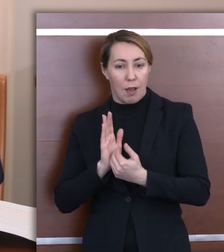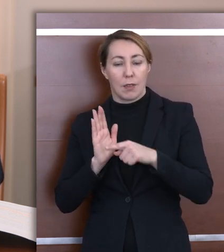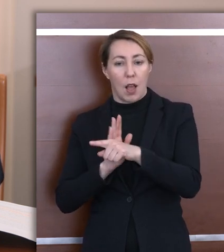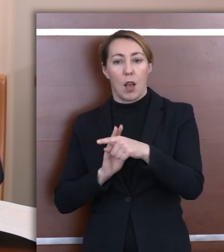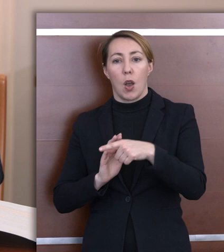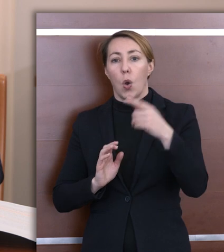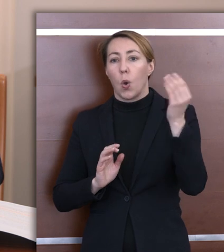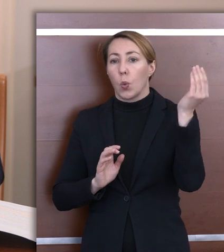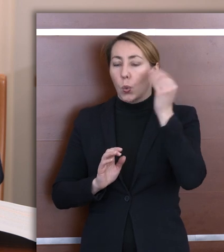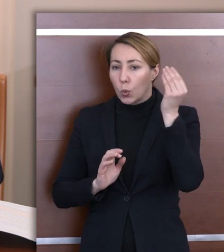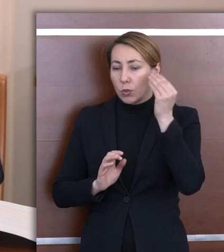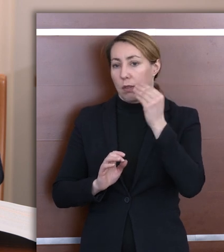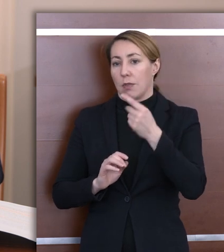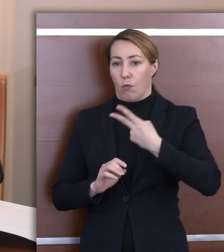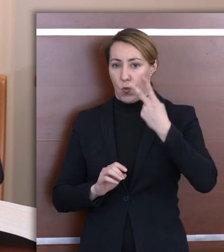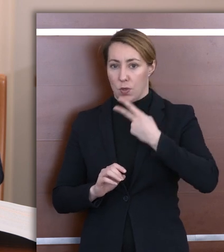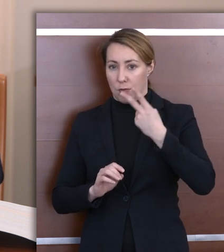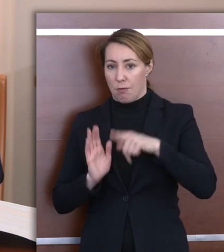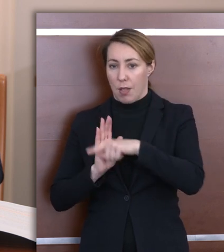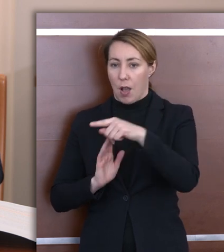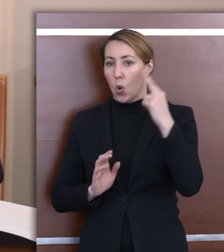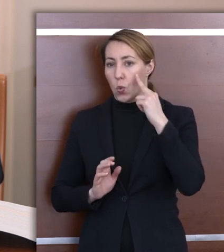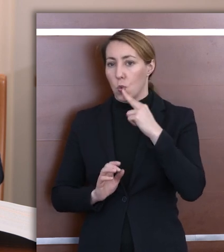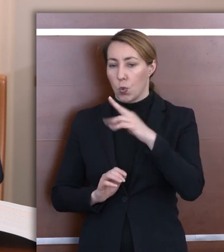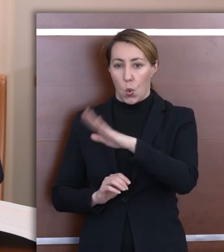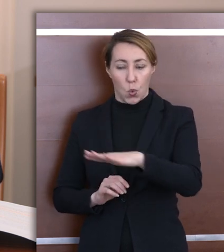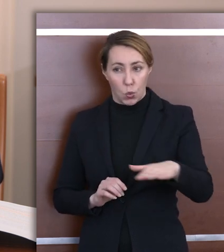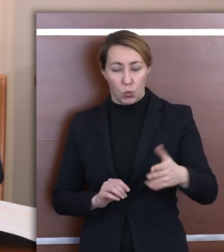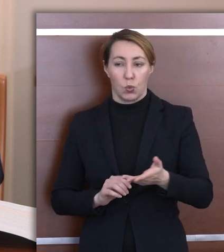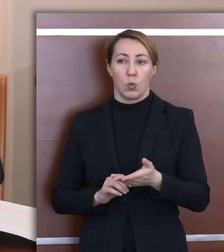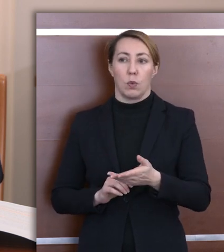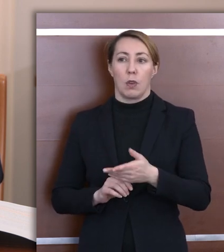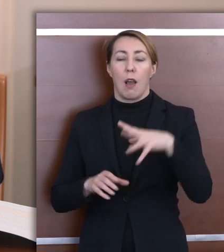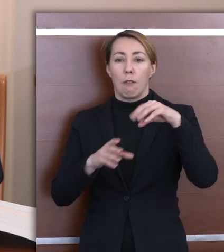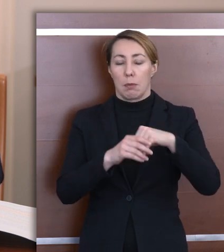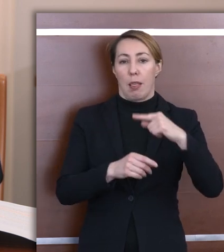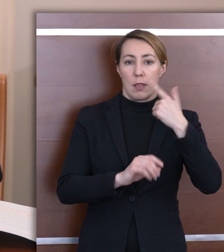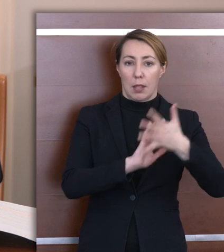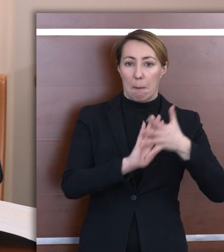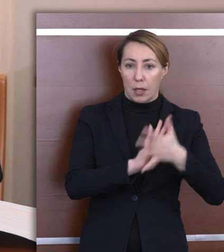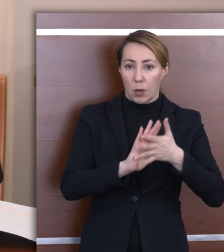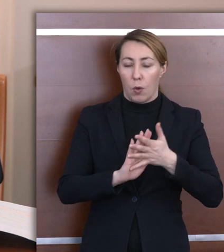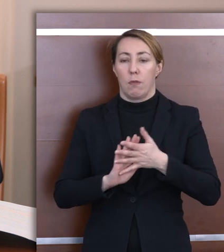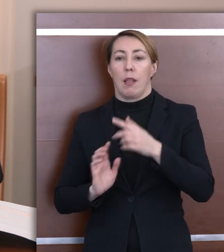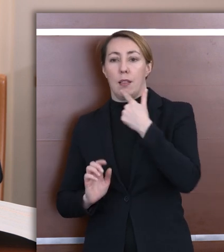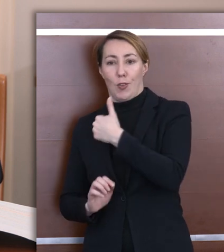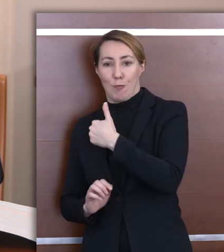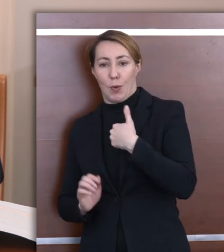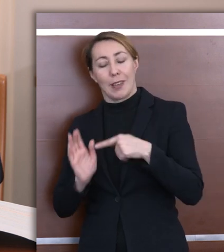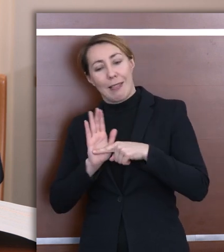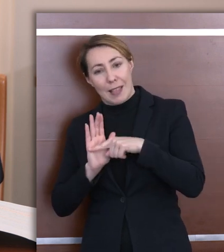kształcenia dwujęzycznego głuchych uczniów, czyli z wyodrębnieniem przedmiotów język migowy i język polski dla głuchych.